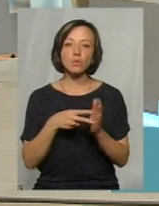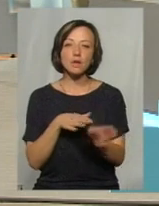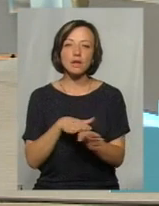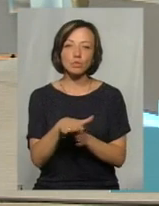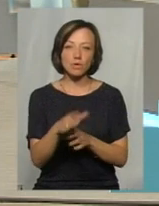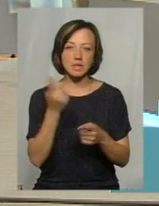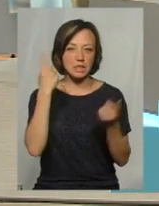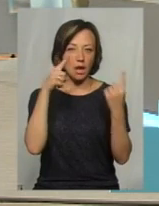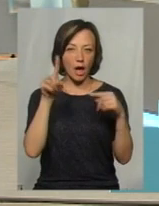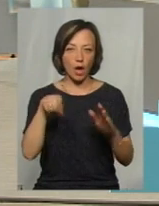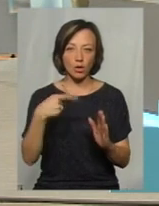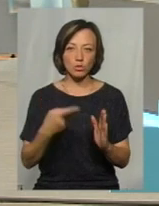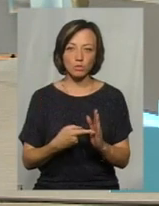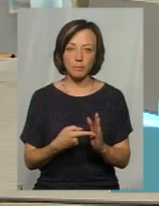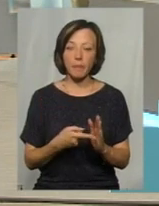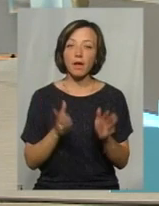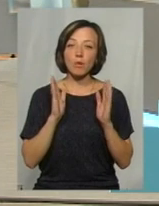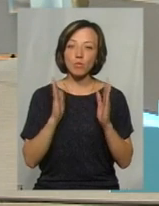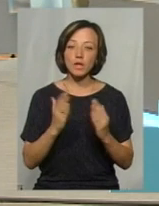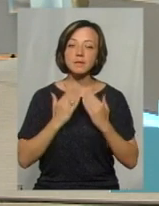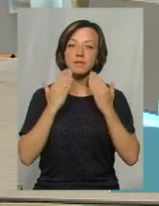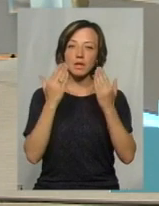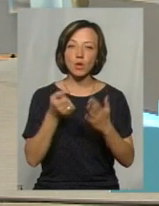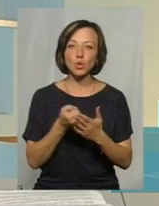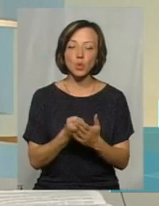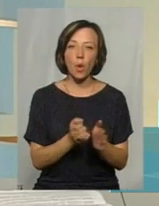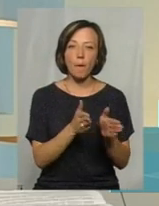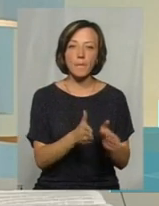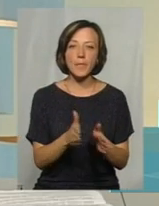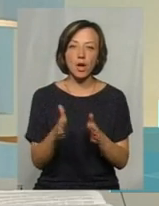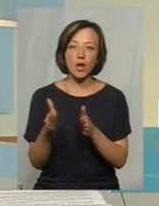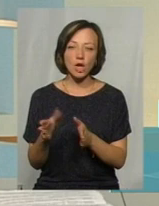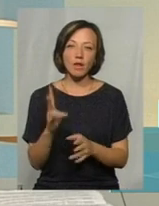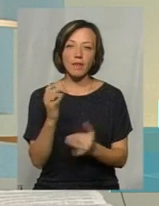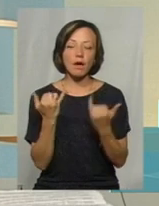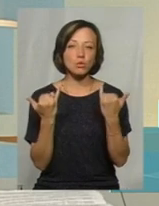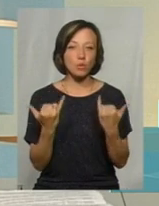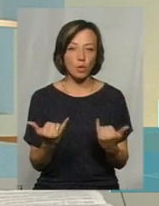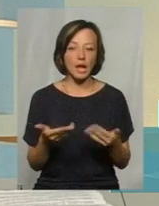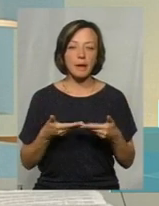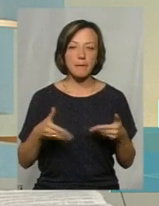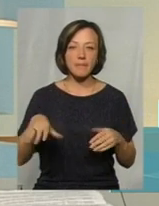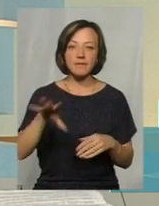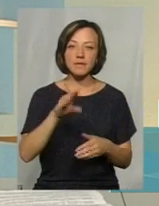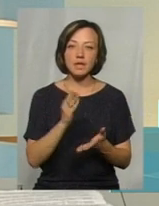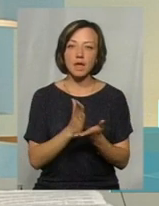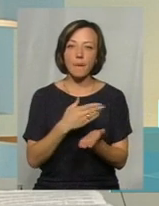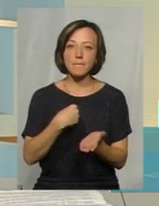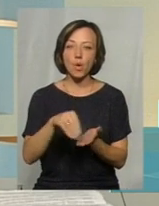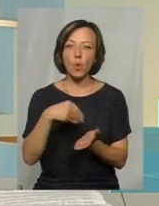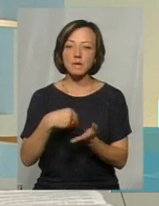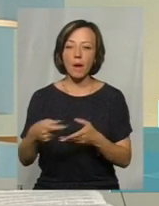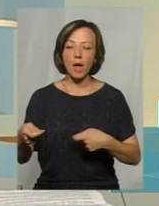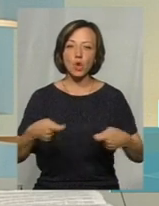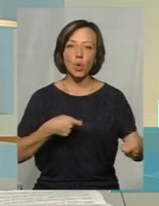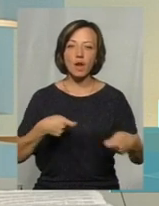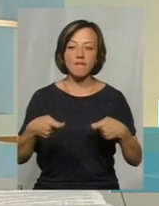Будемо звертатись до мереж. На сьогодні ми всі є покупцями торгівельних мереж,